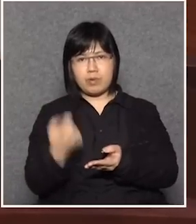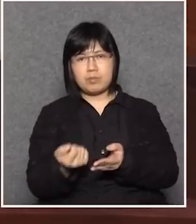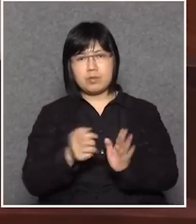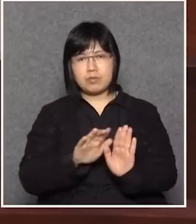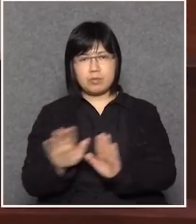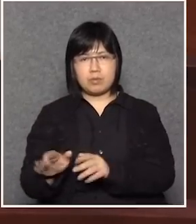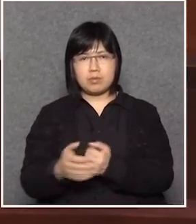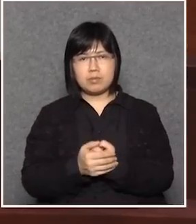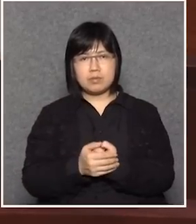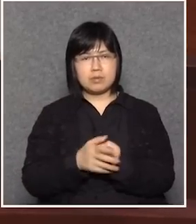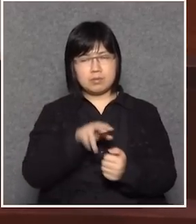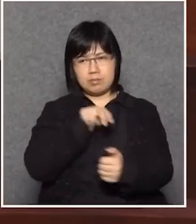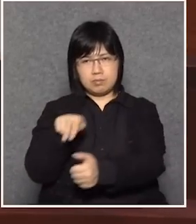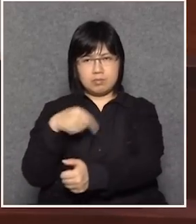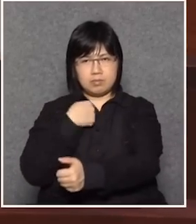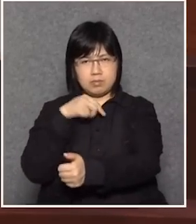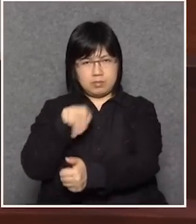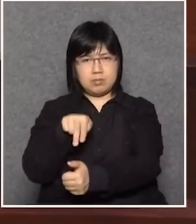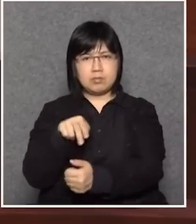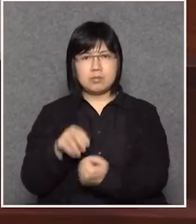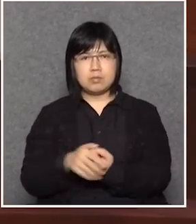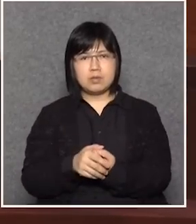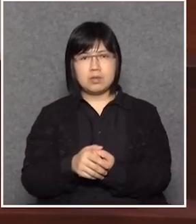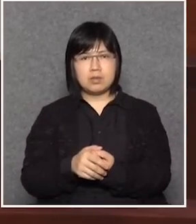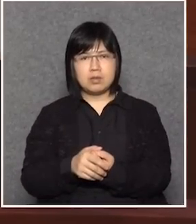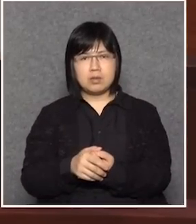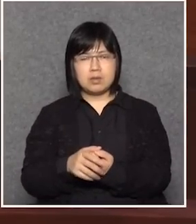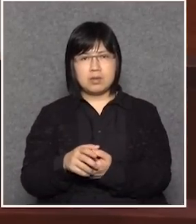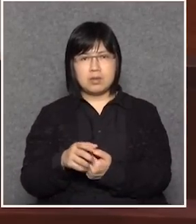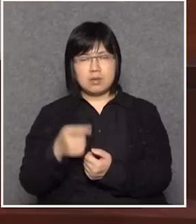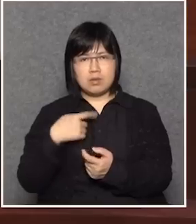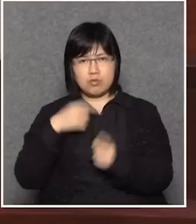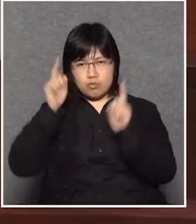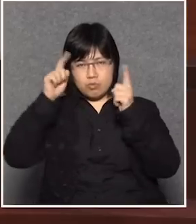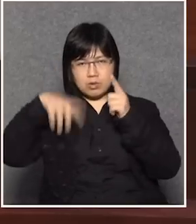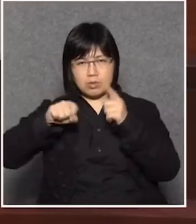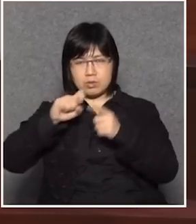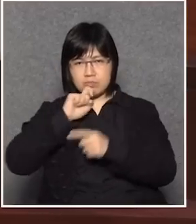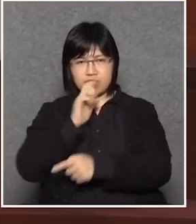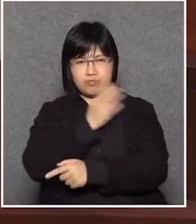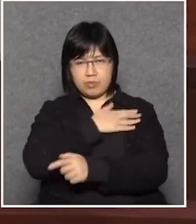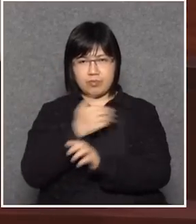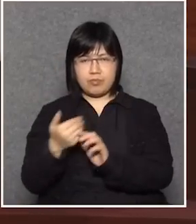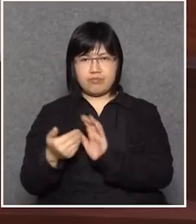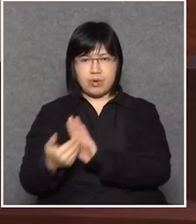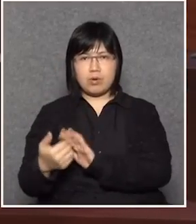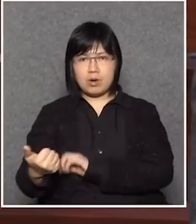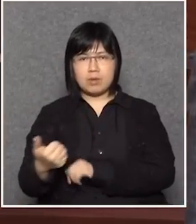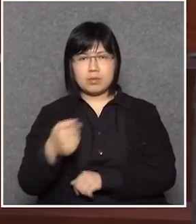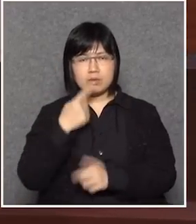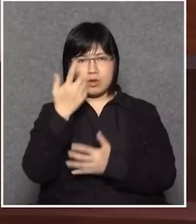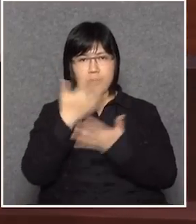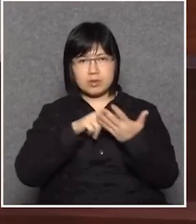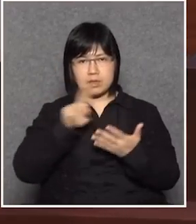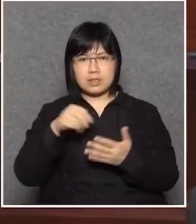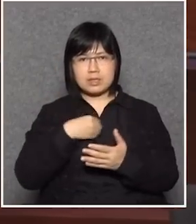他要監督他的是吧又防止他濫用職權是吧例如最近大家在網上看到有一個食環處